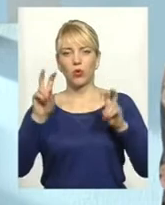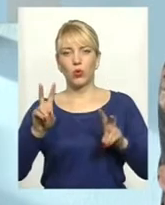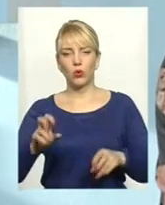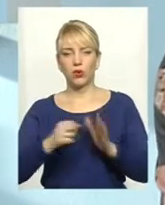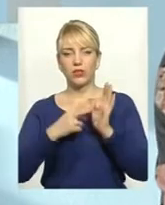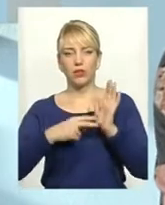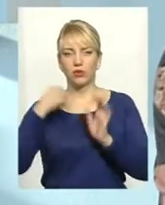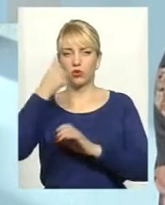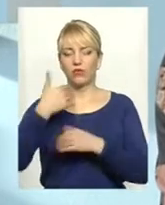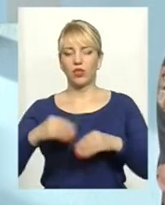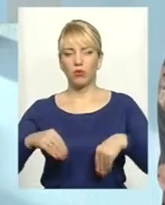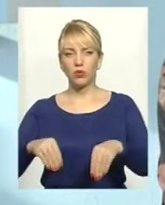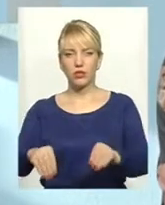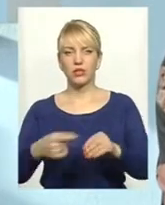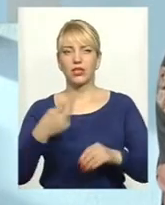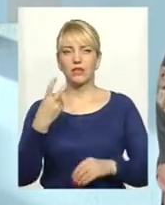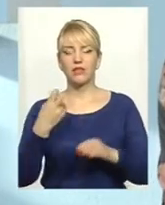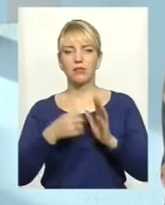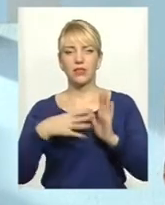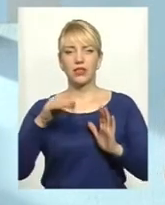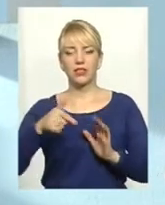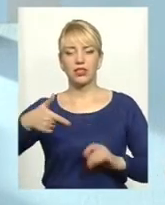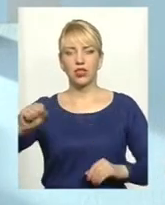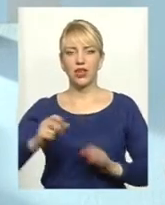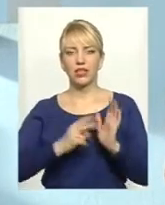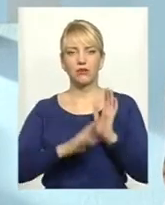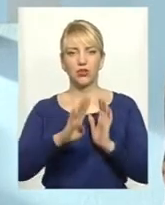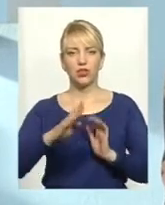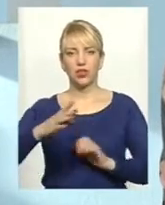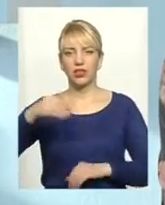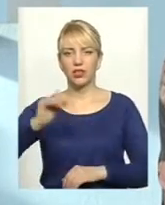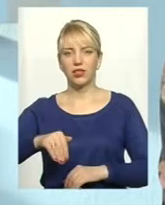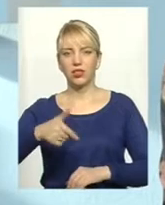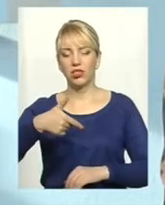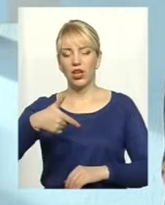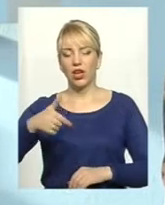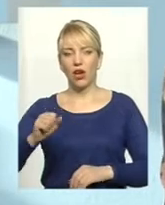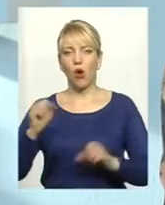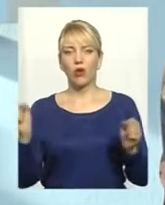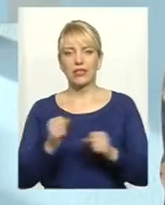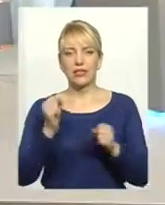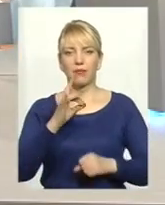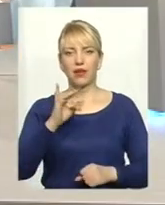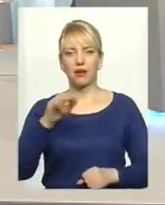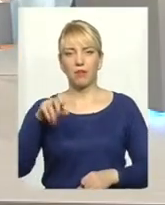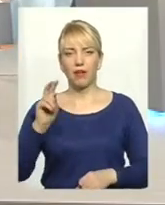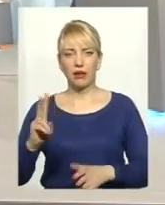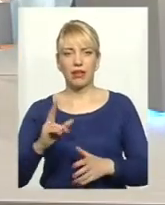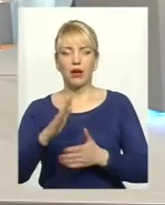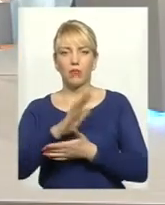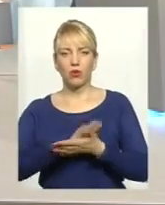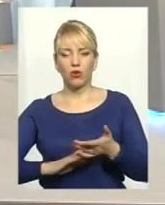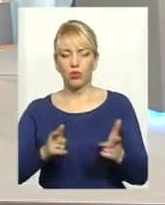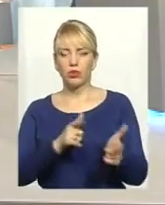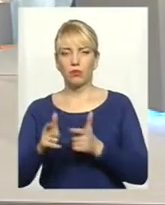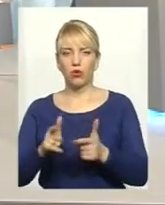сьогоднішній день постійно 215 тисяч гектарів та 74 тисячі гектарів озимого ріпаку. Ведеться підготовка грунту